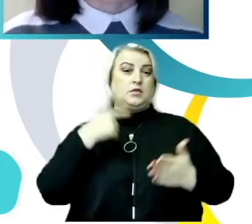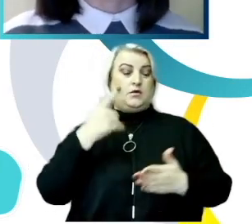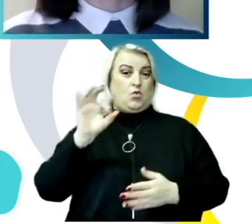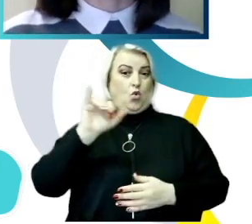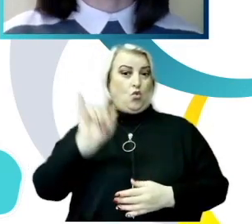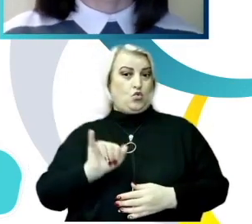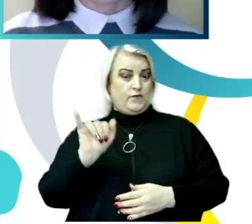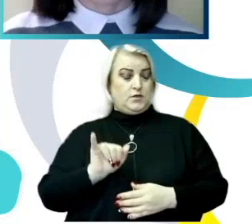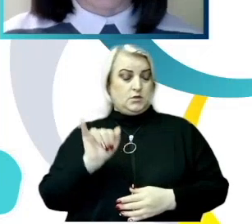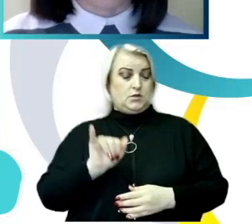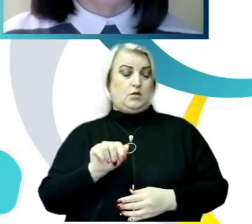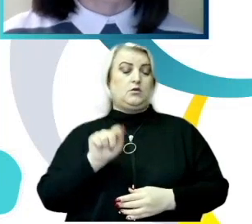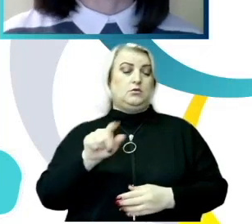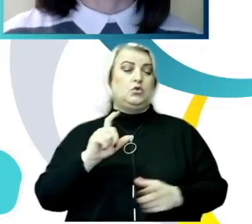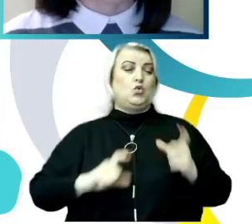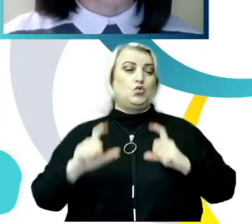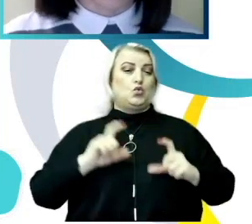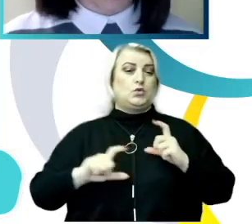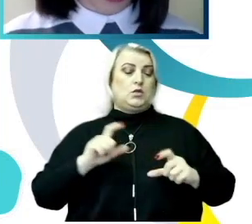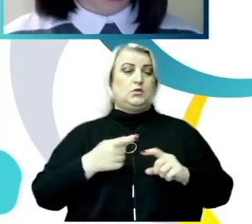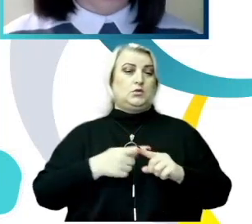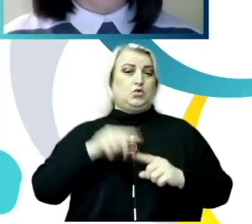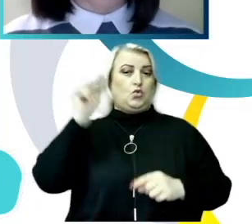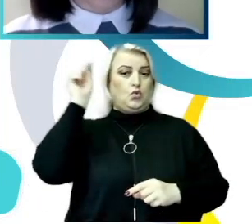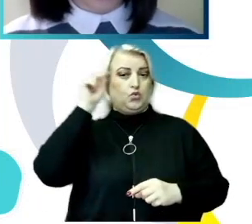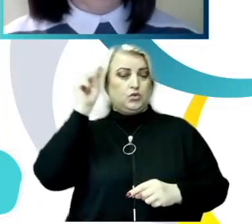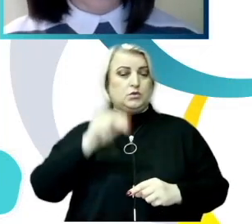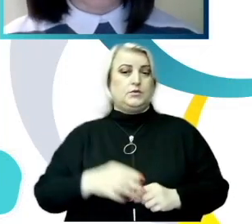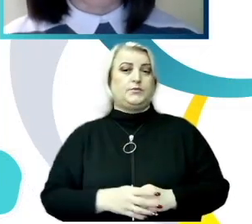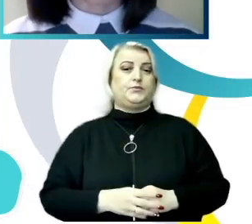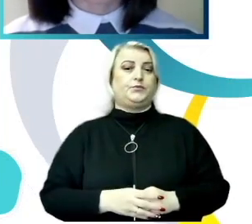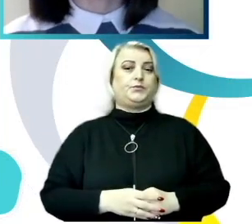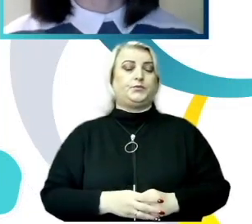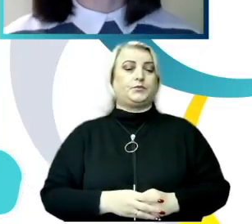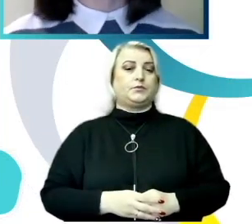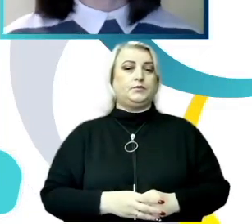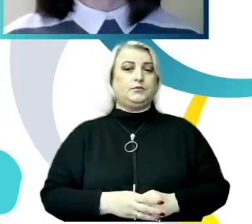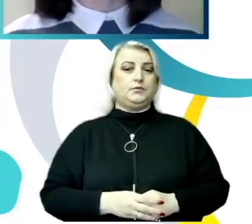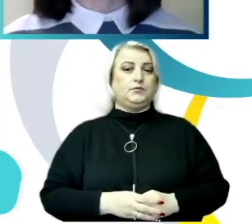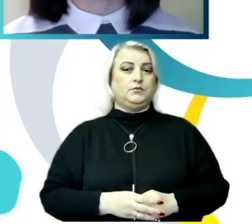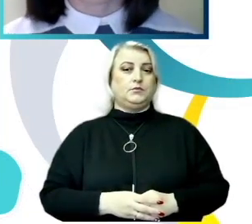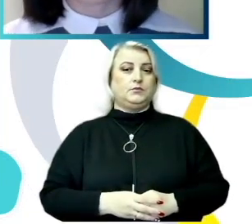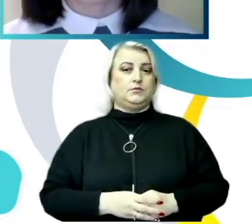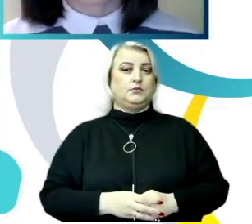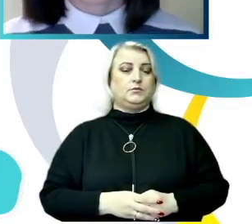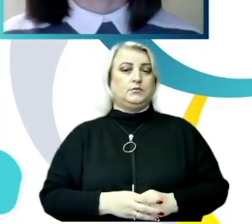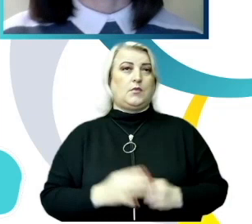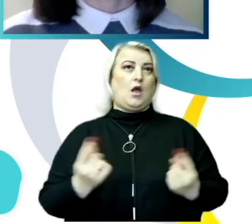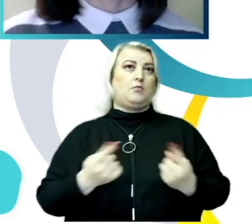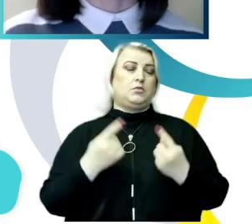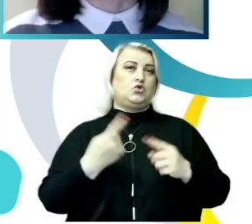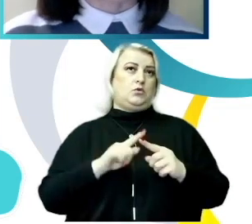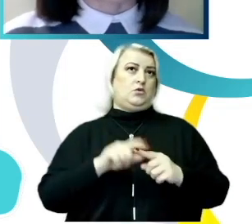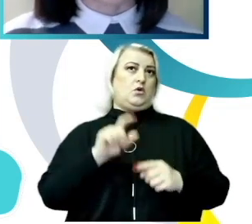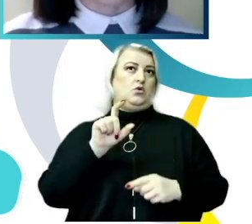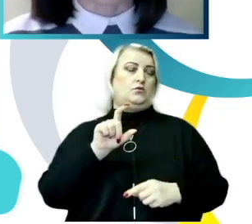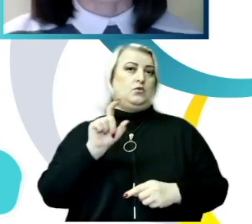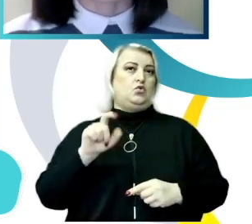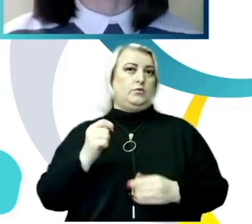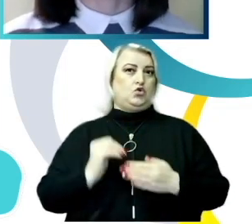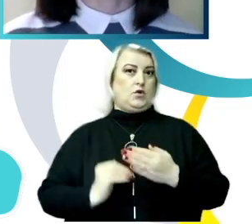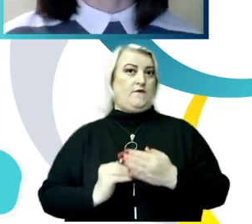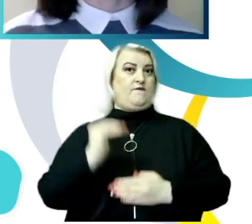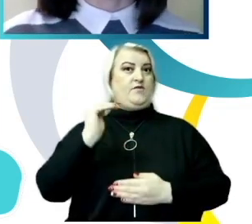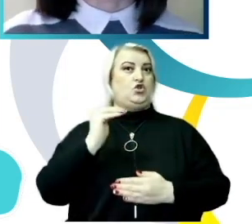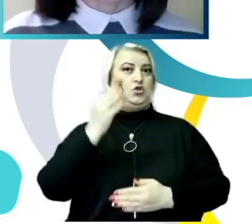studenții care își fac studii, persoanele care își fac studii în acest tip de instituții, sunt, de regulă, persoane cu un nivel mai înalt de